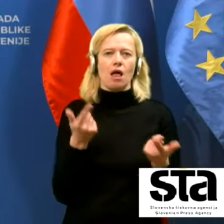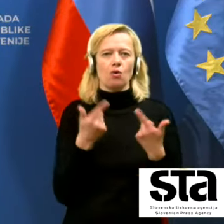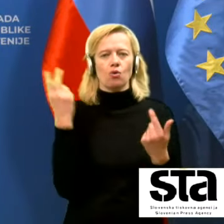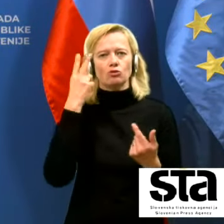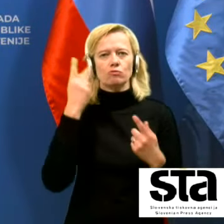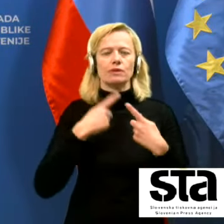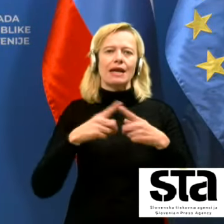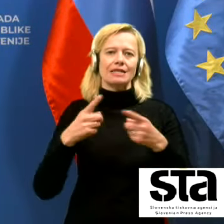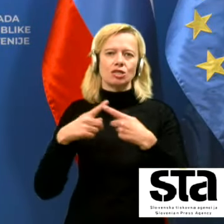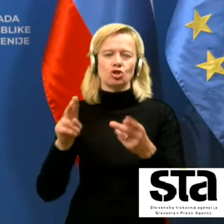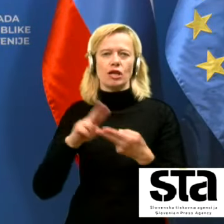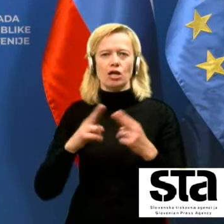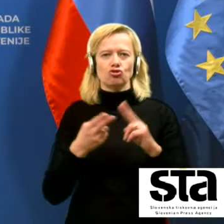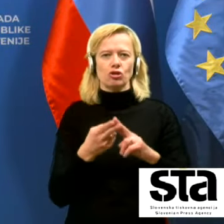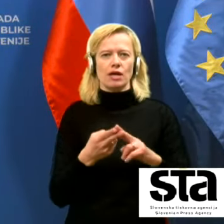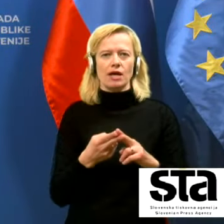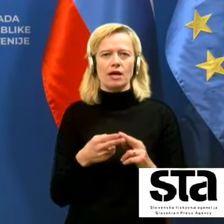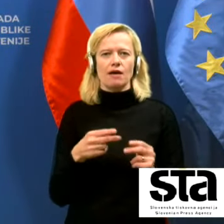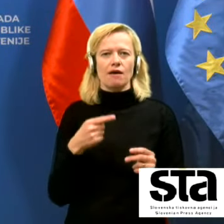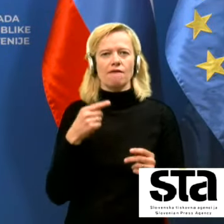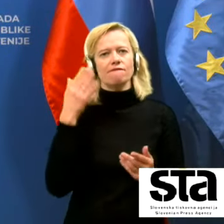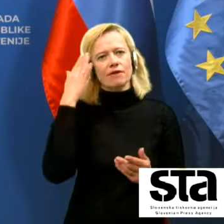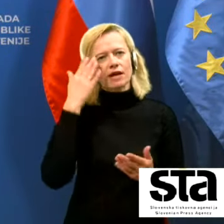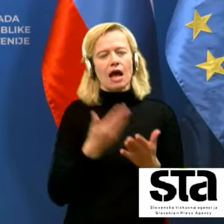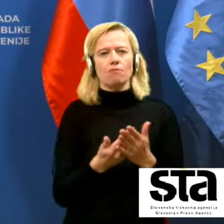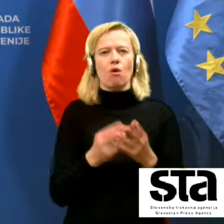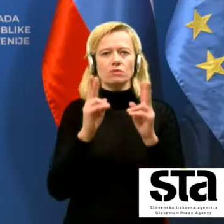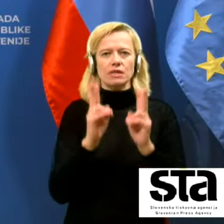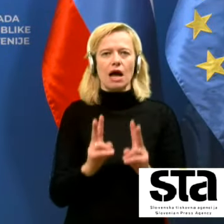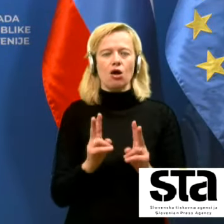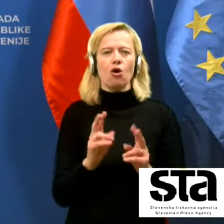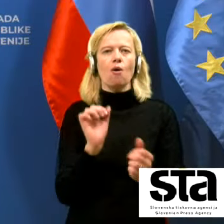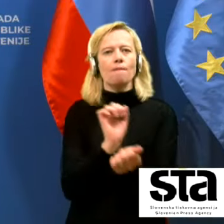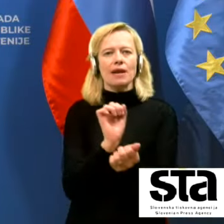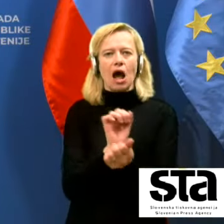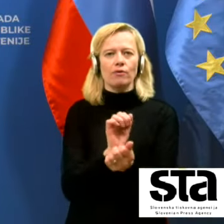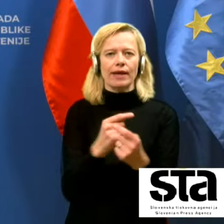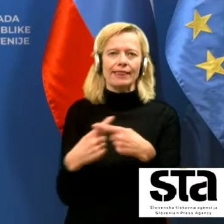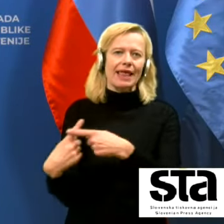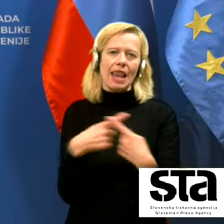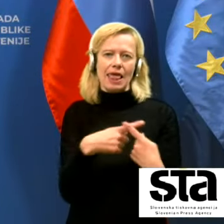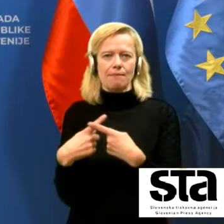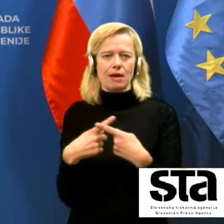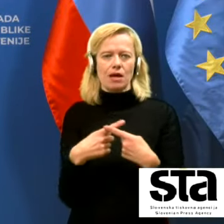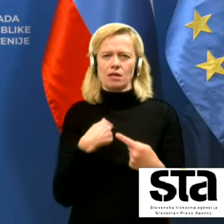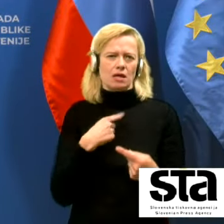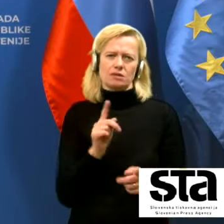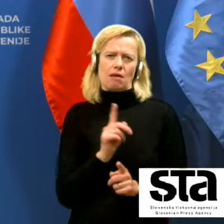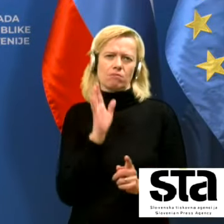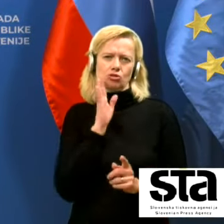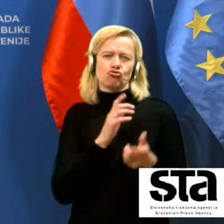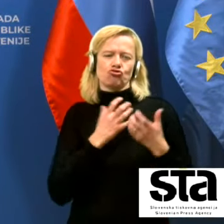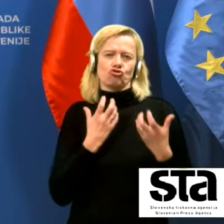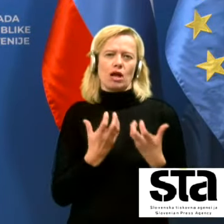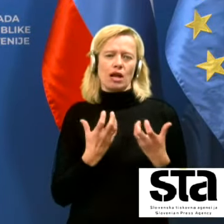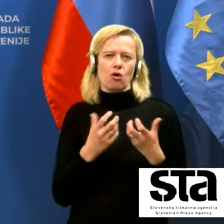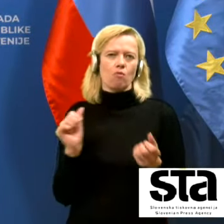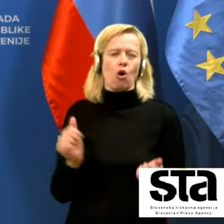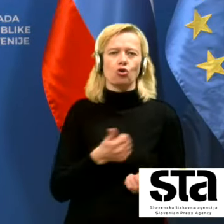tu verjamem, da obstajajo pravne dileme in jaz ponovno ne bi želel, da